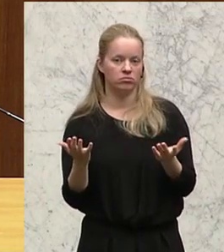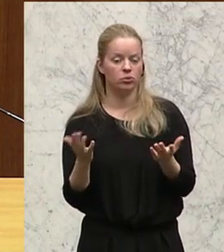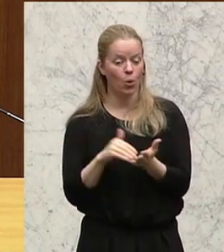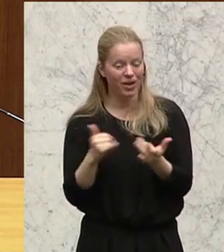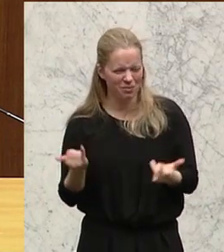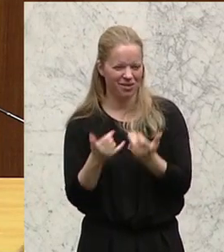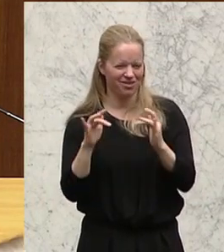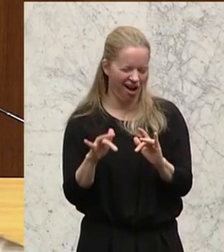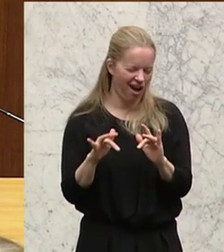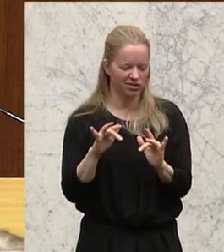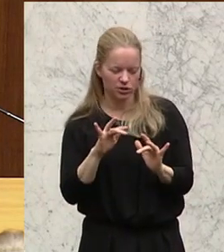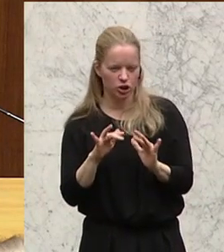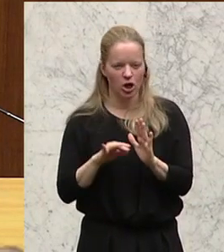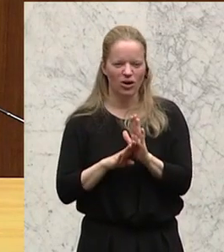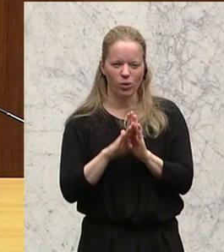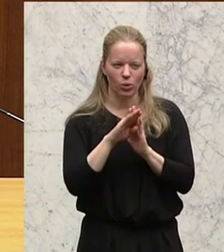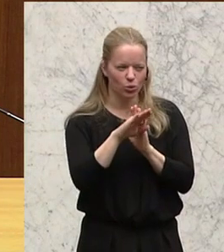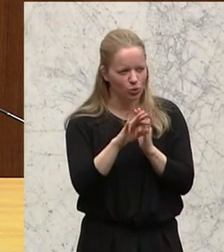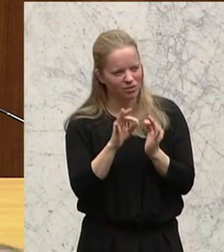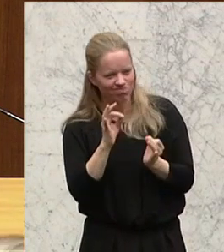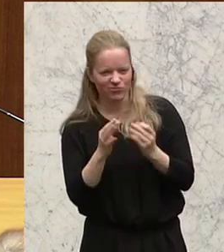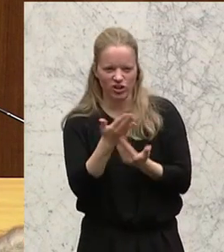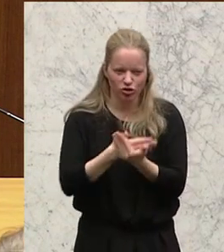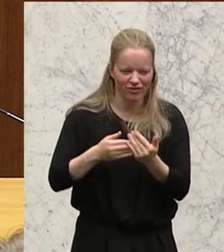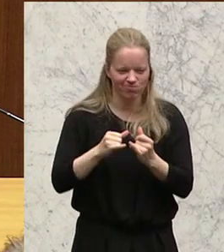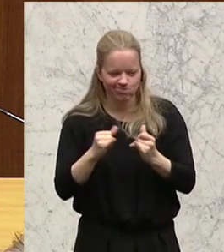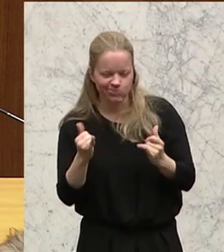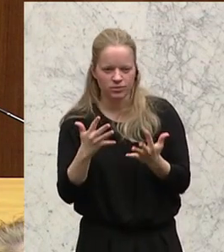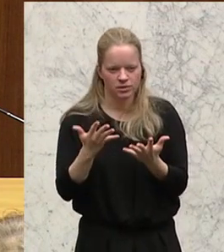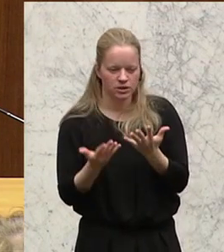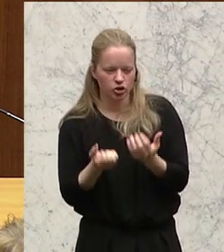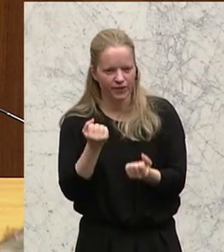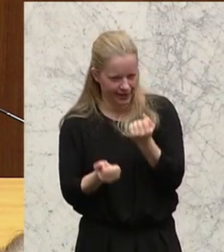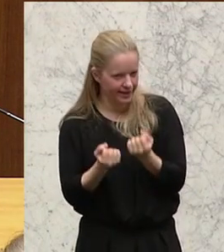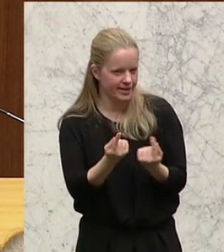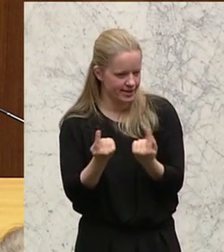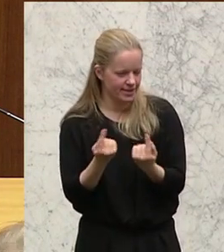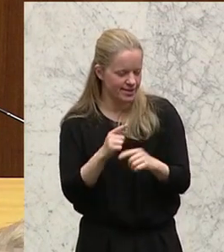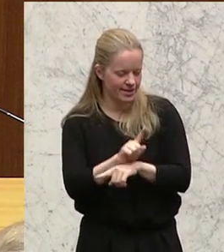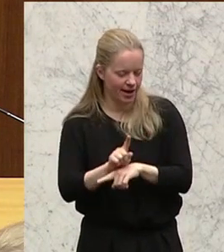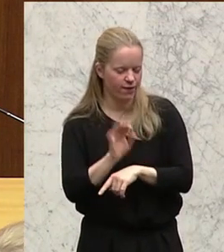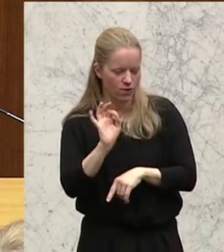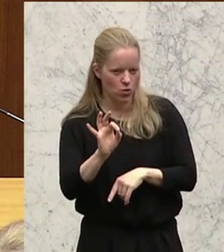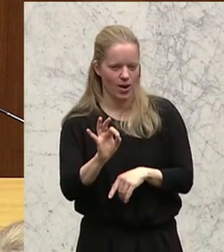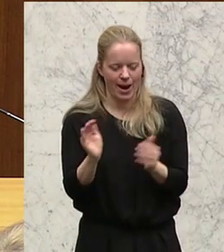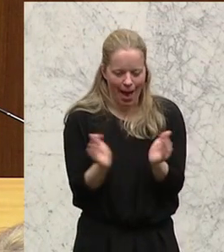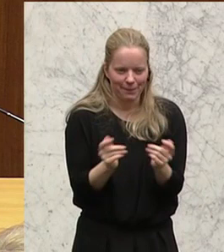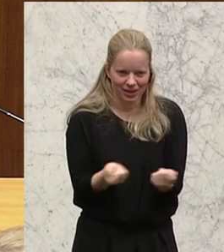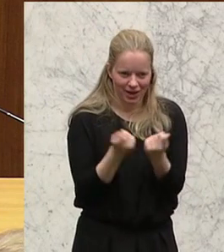noch immer angespannten konjunkturellen Lage gerade für Kleinbetriebe und für die Beschäftigten ein positives Signal.